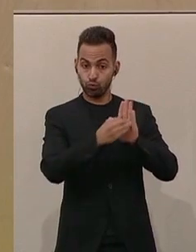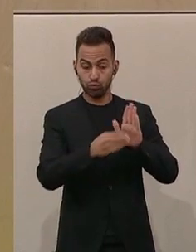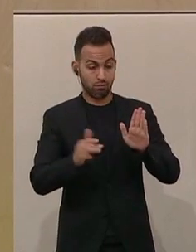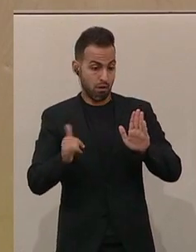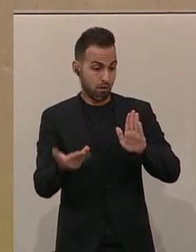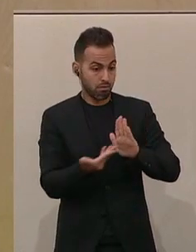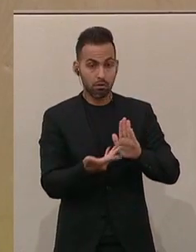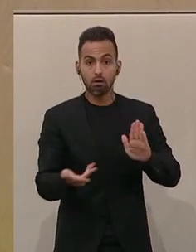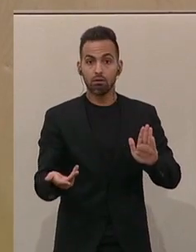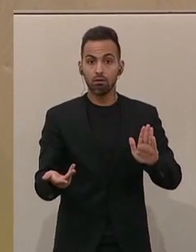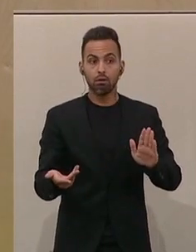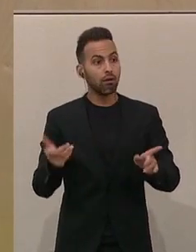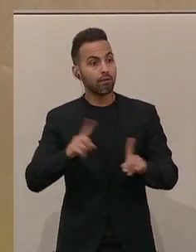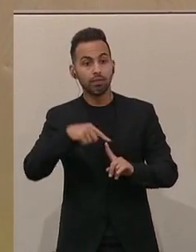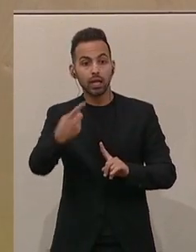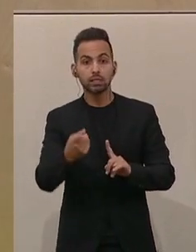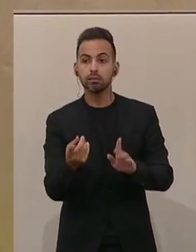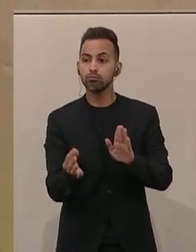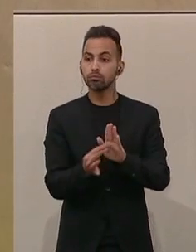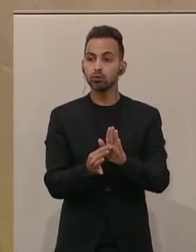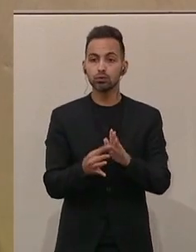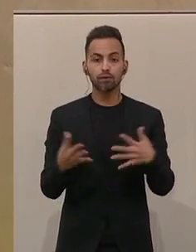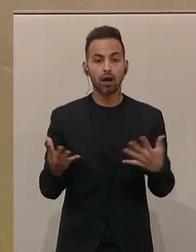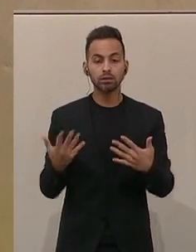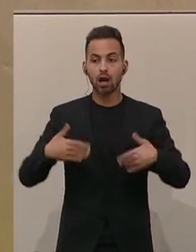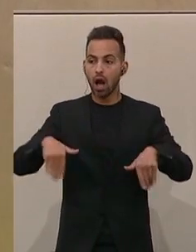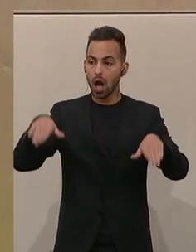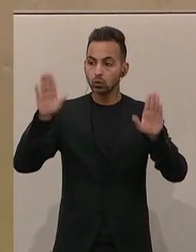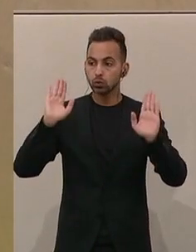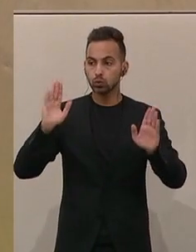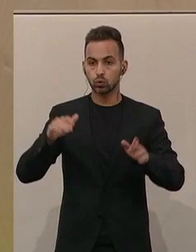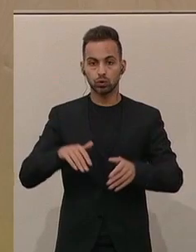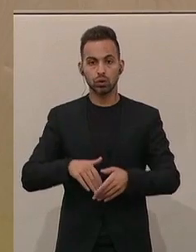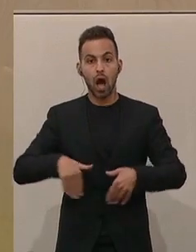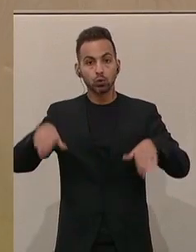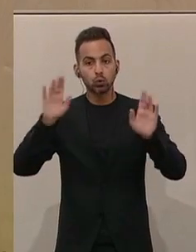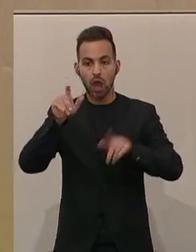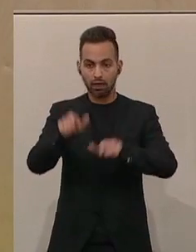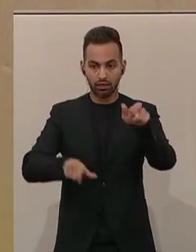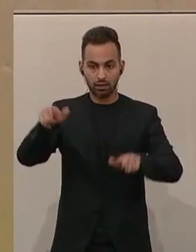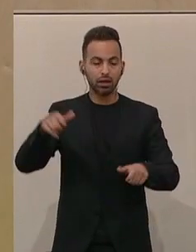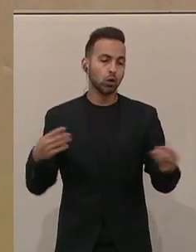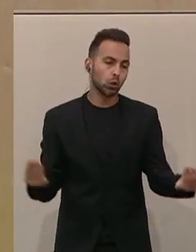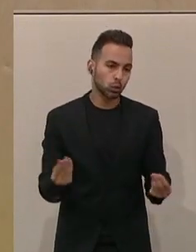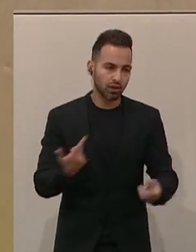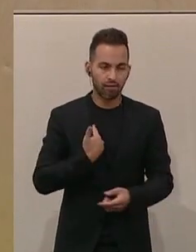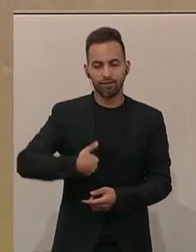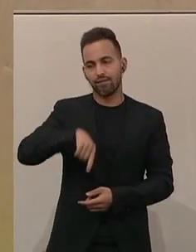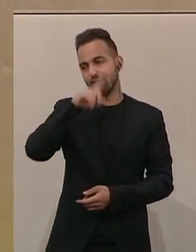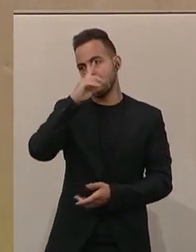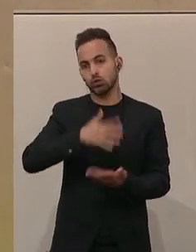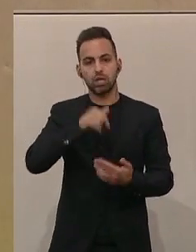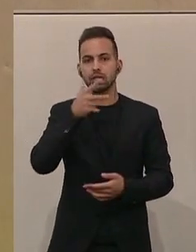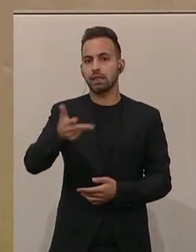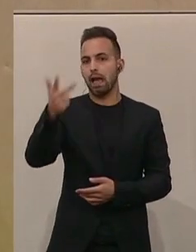Und es kann auch nicht sein, als nächsten Punkt, dass Asyl landet, ich sage es jetzt so, weil wir wissen es ja, das ist ja nicht erst seit vor drei